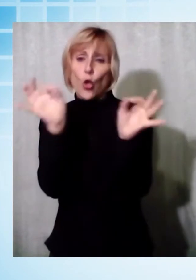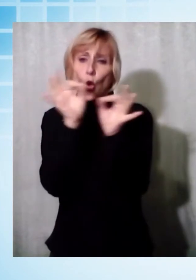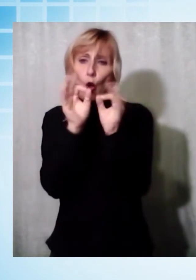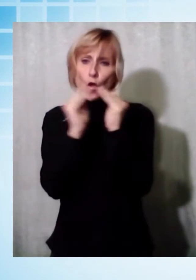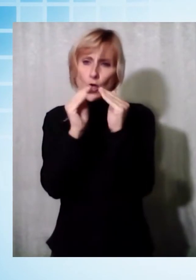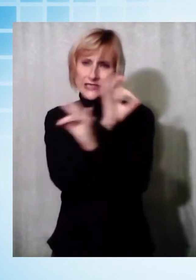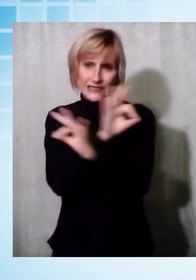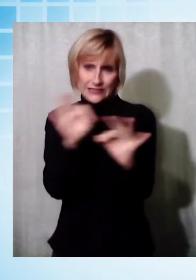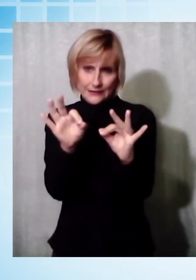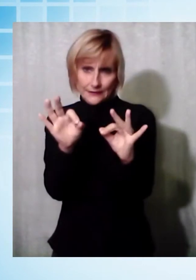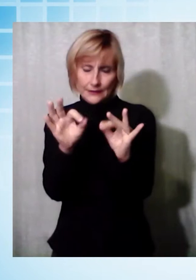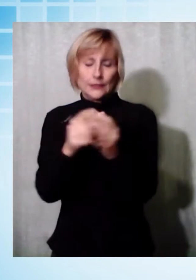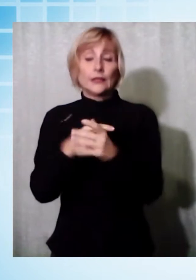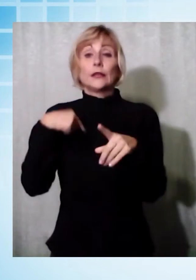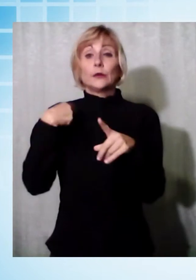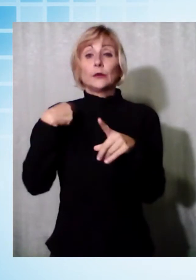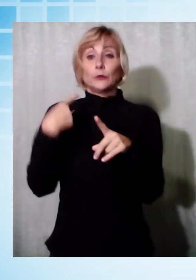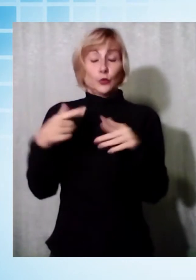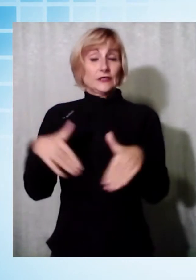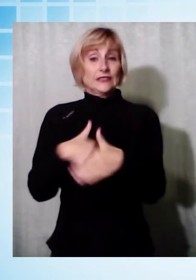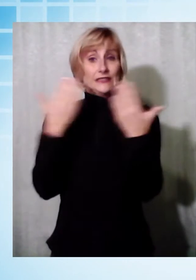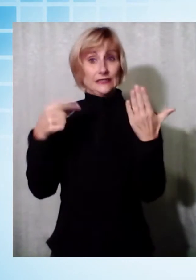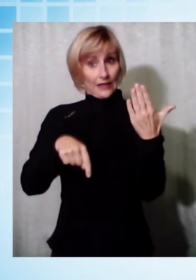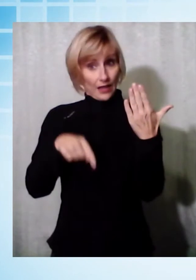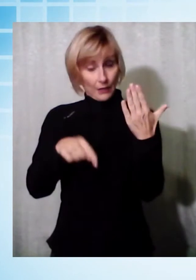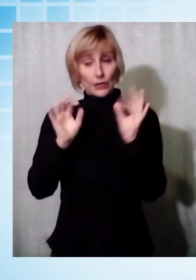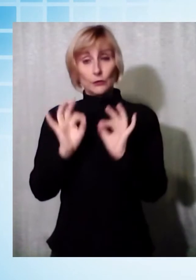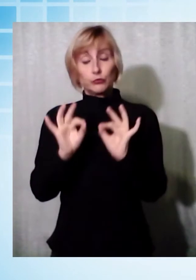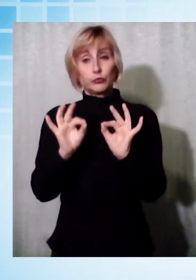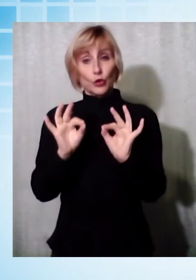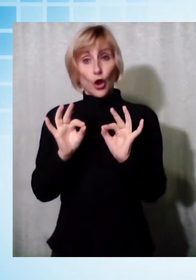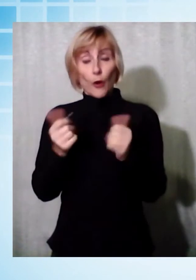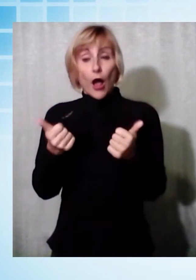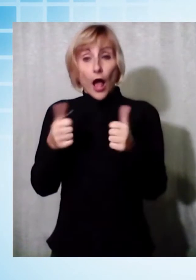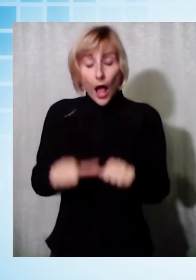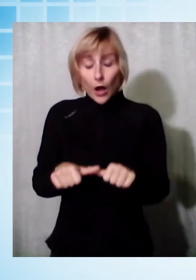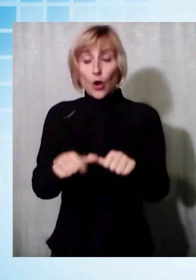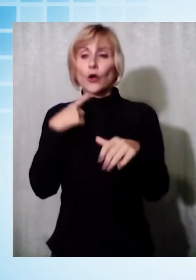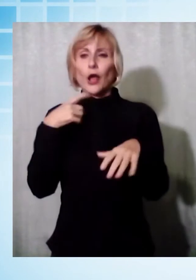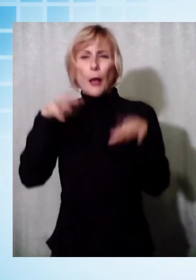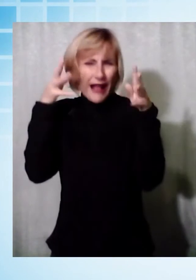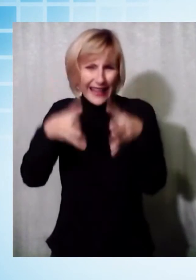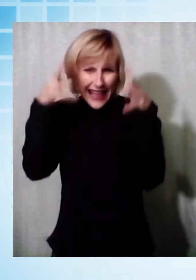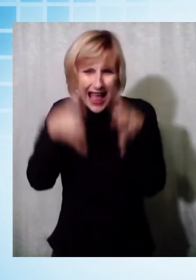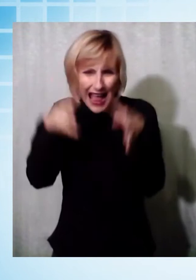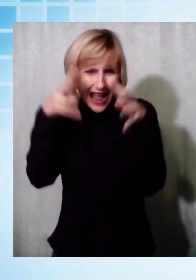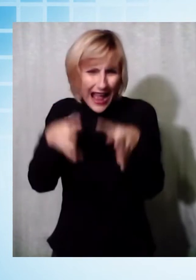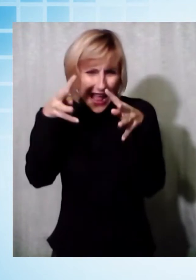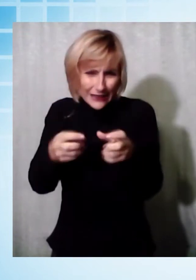niente questa mattina è caduta anche la Grandine sia in Lucchesia che in Versilia.